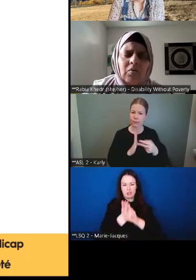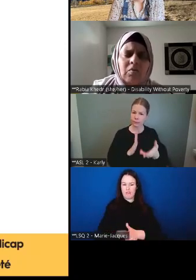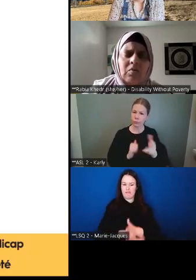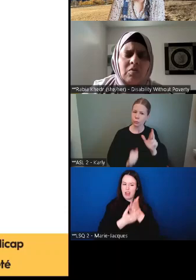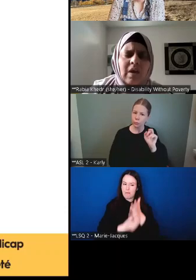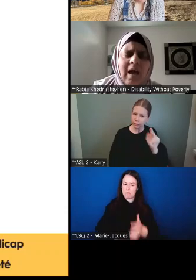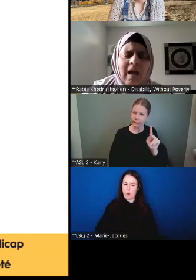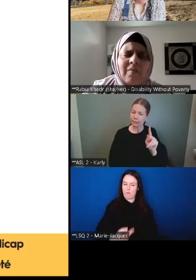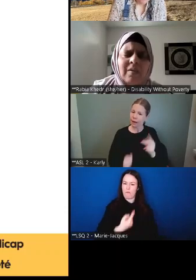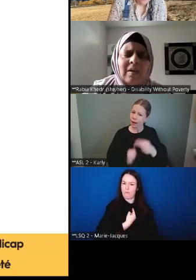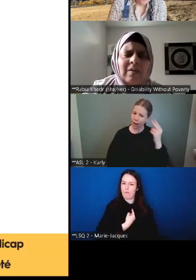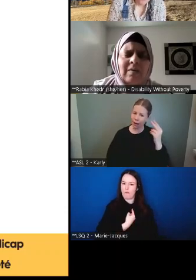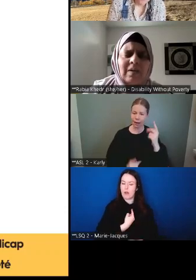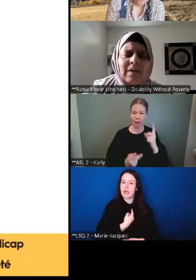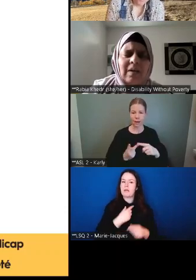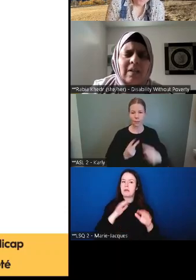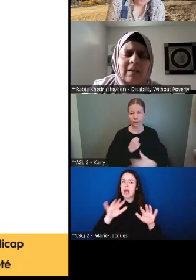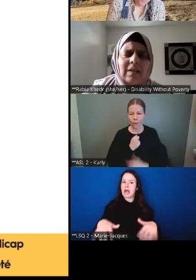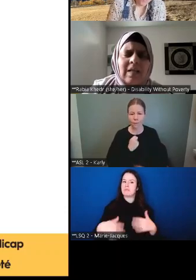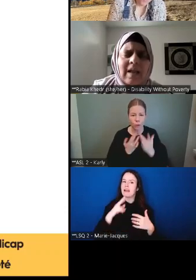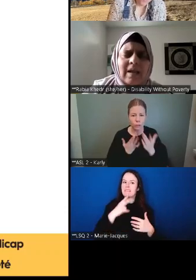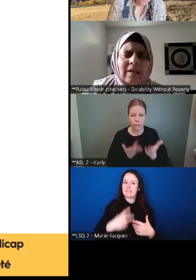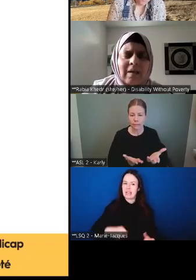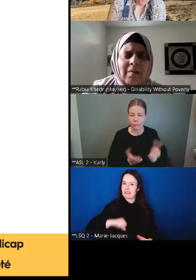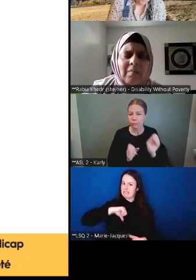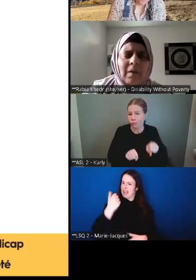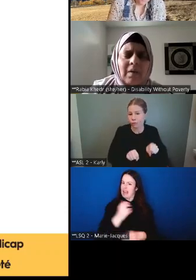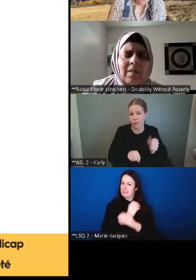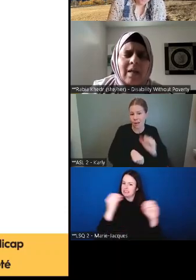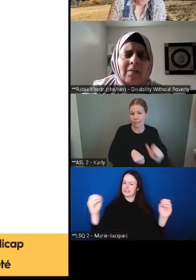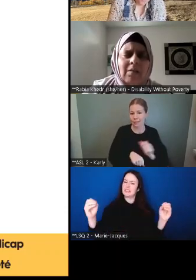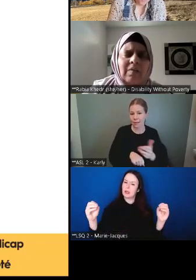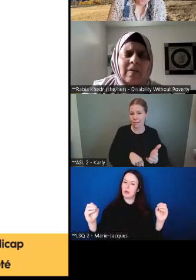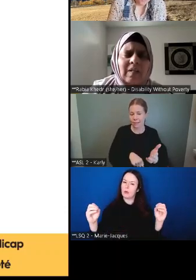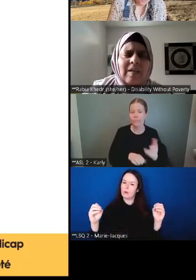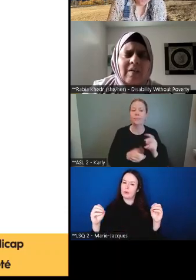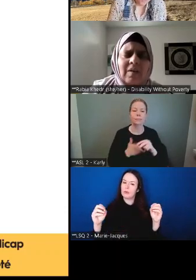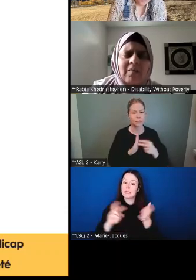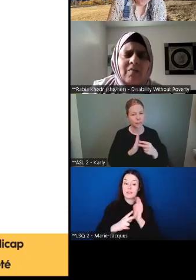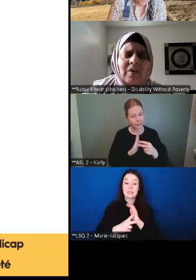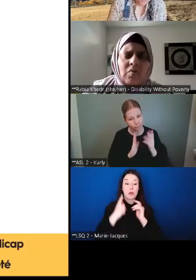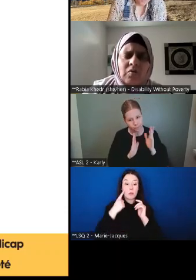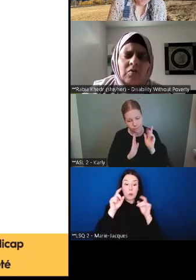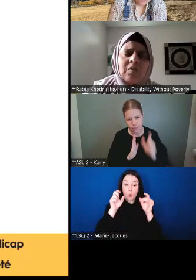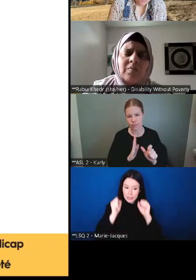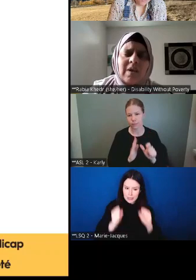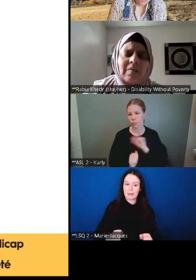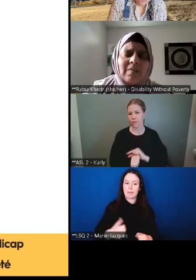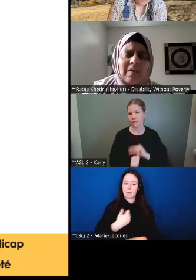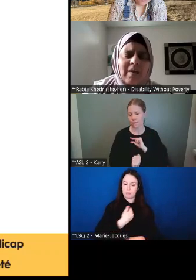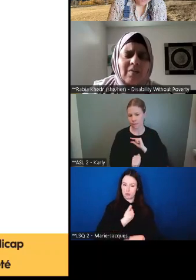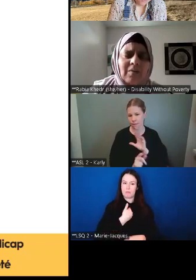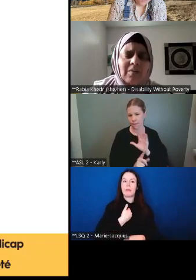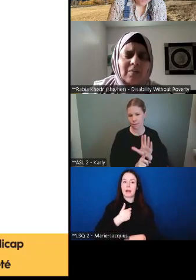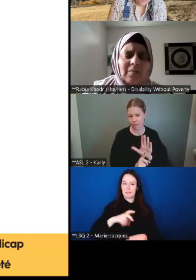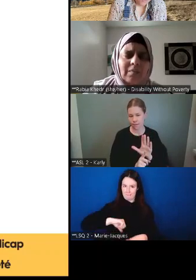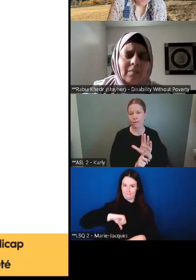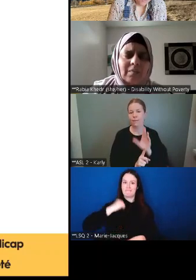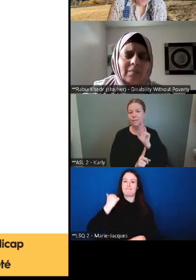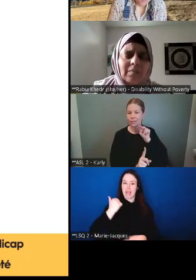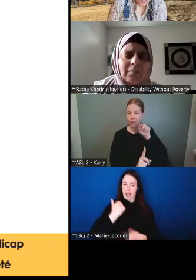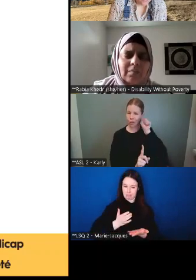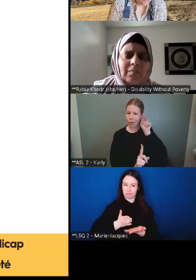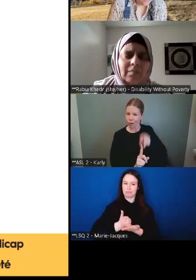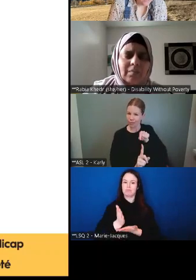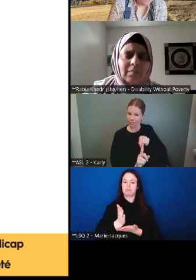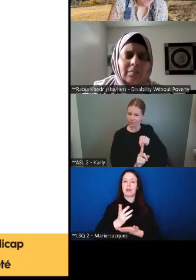et ne bénéficie pas de dignité. Et donc, afin de pouvoir accéder à la dignité, ils et elles doivent avoir